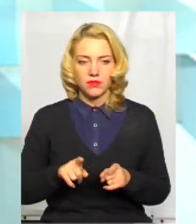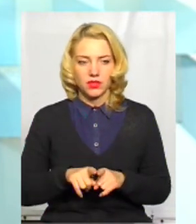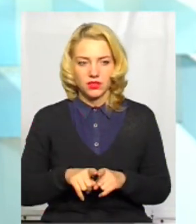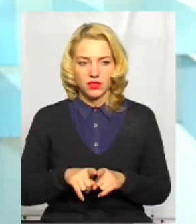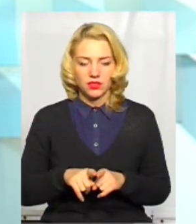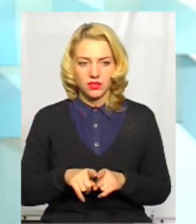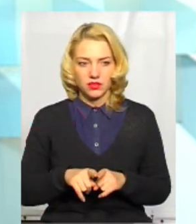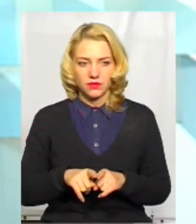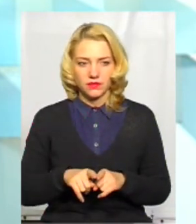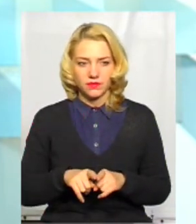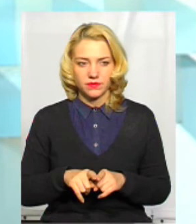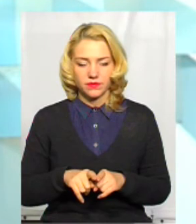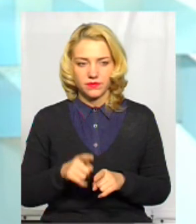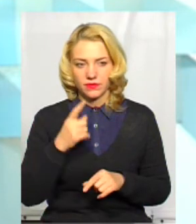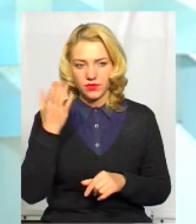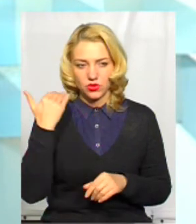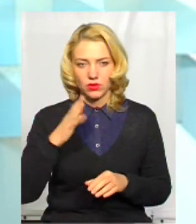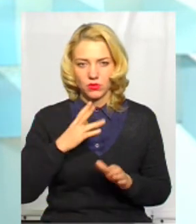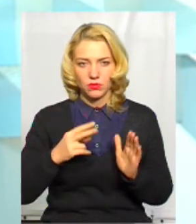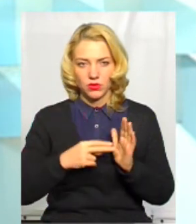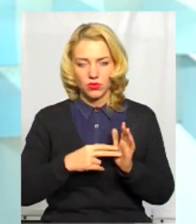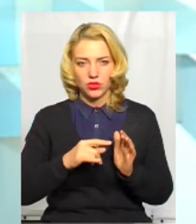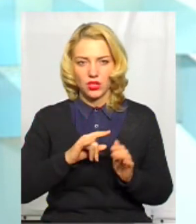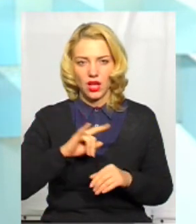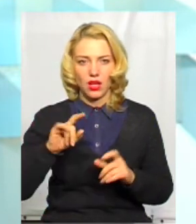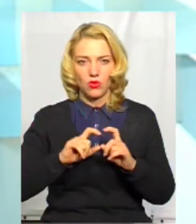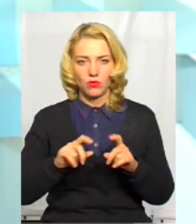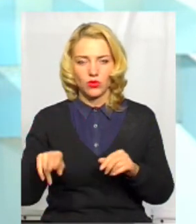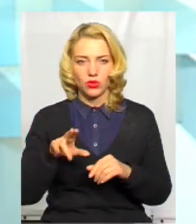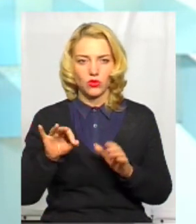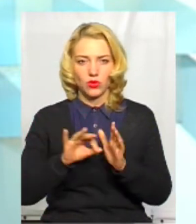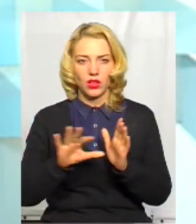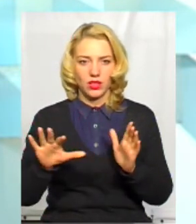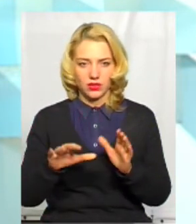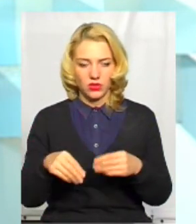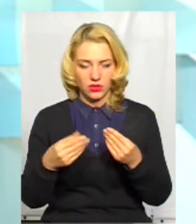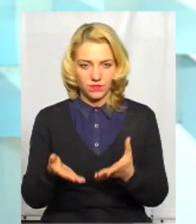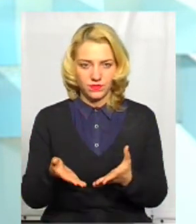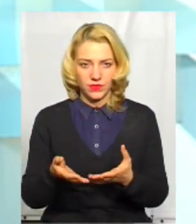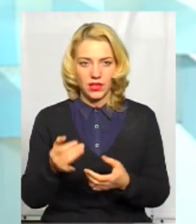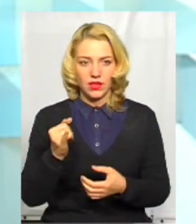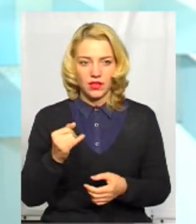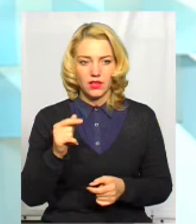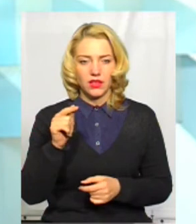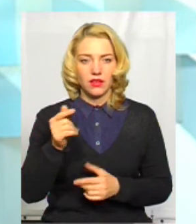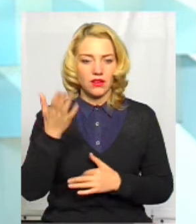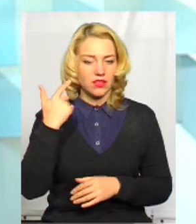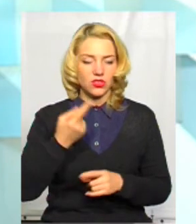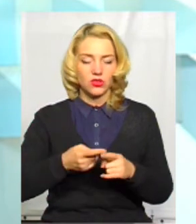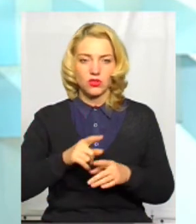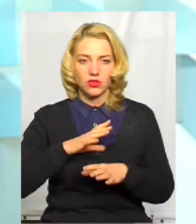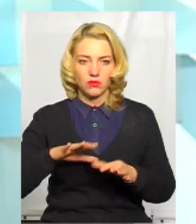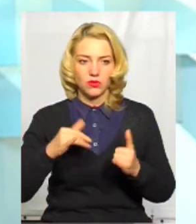це також було неправда, тому що ви знаєте, що нещодавно було підключено аеропорт до електричної енергії. Тобто, навіть цього там не було.